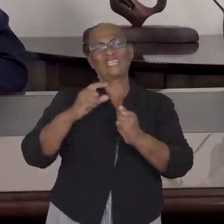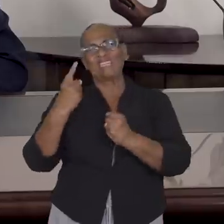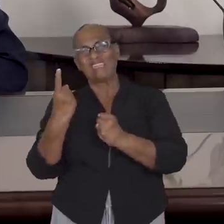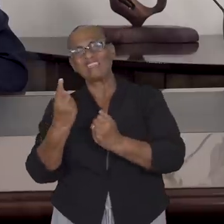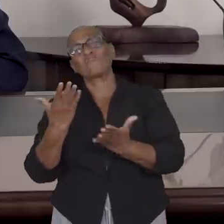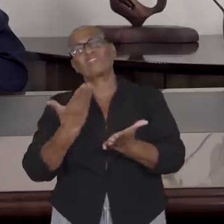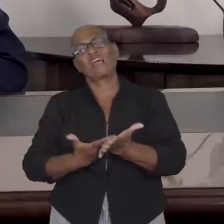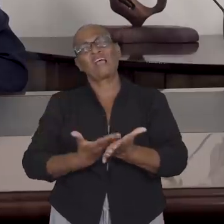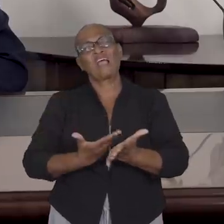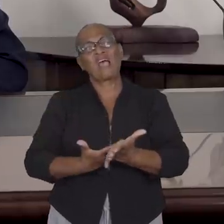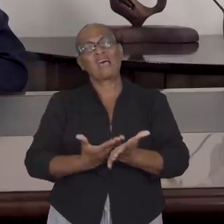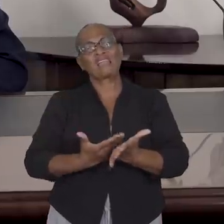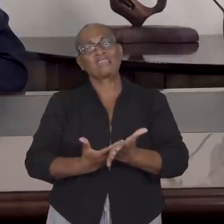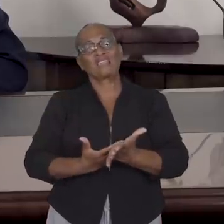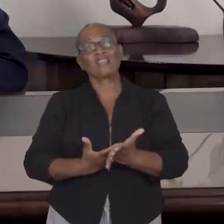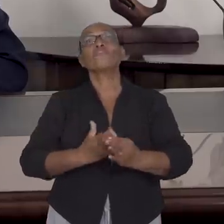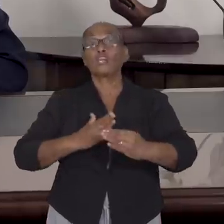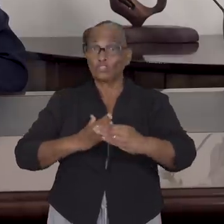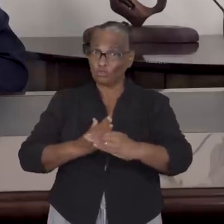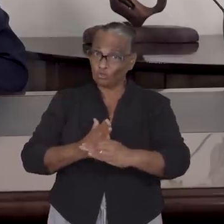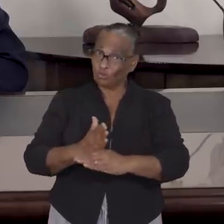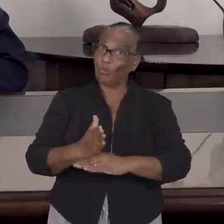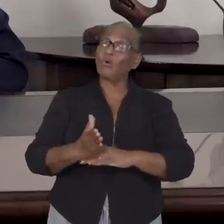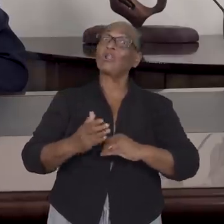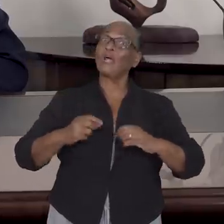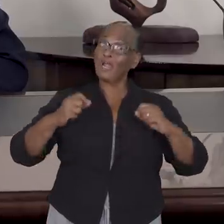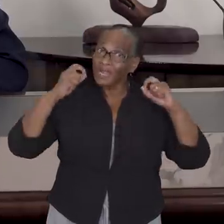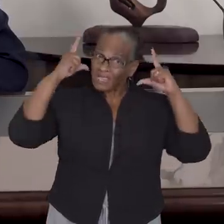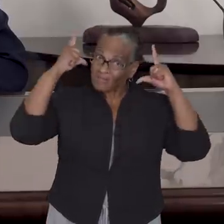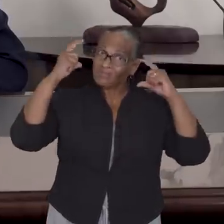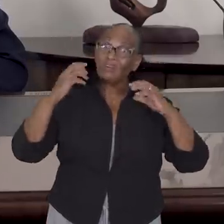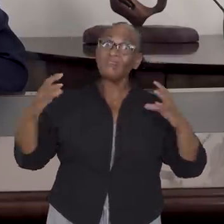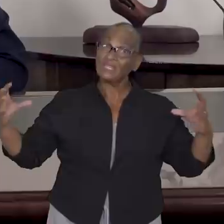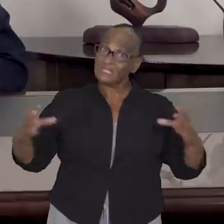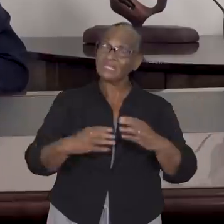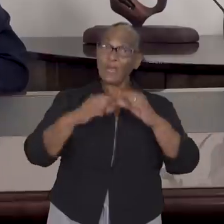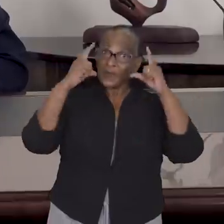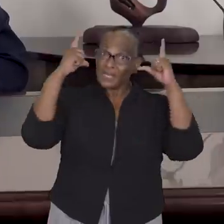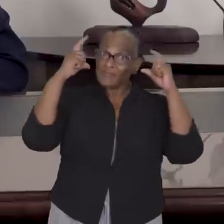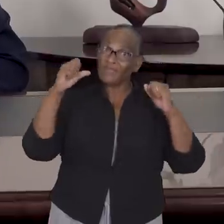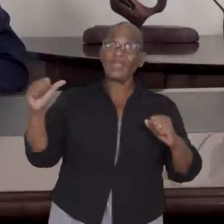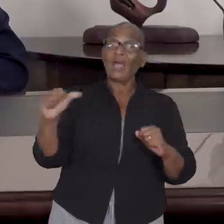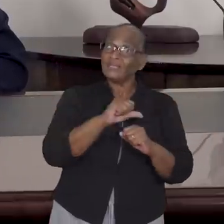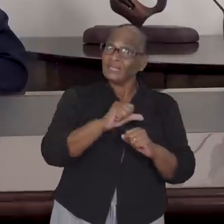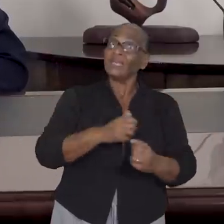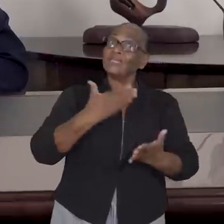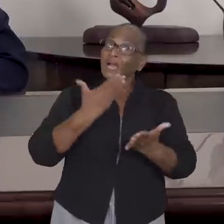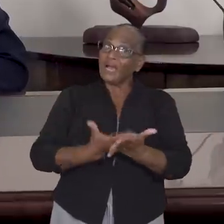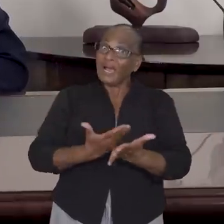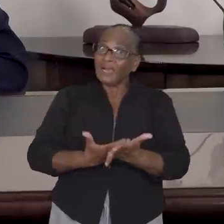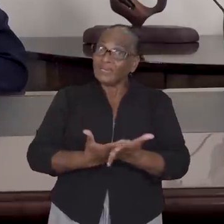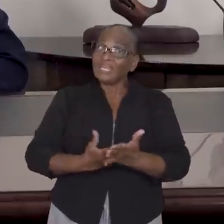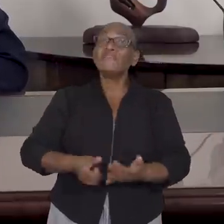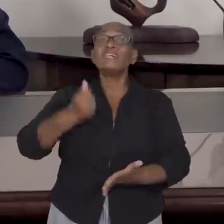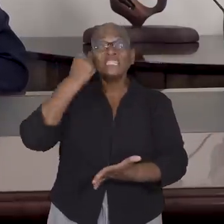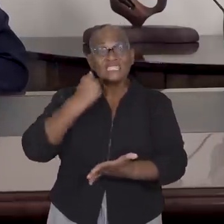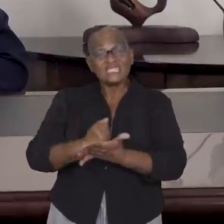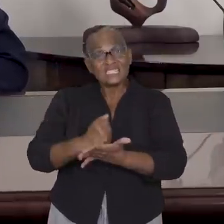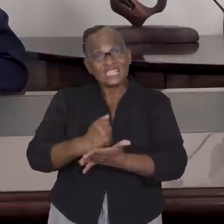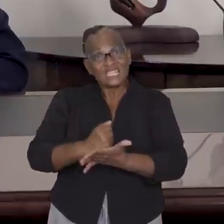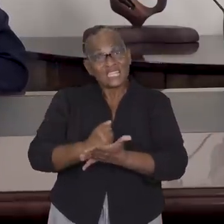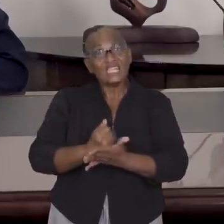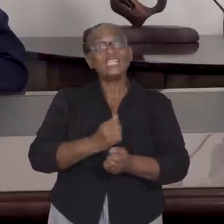gaat het om het garanderen van het voortbestaan van de samenleving en anderzijds gaat het om het garanderen van